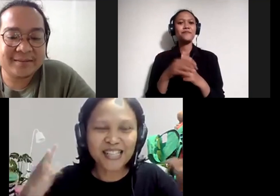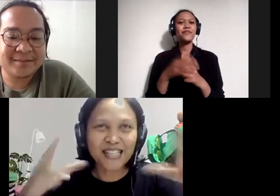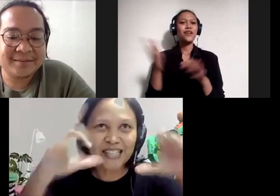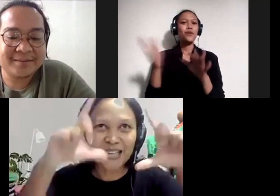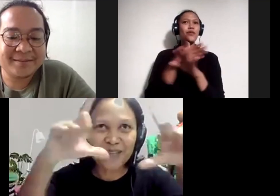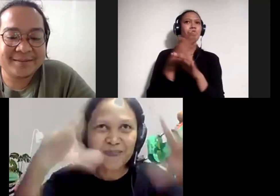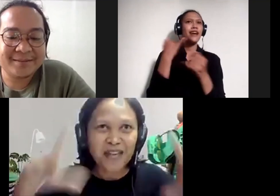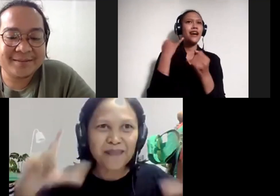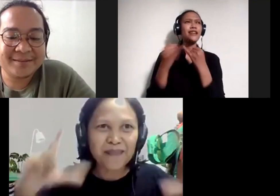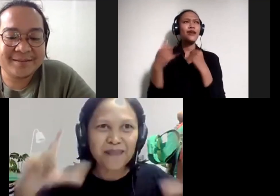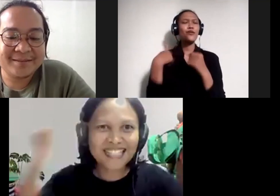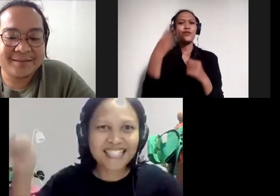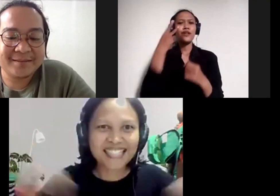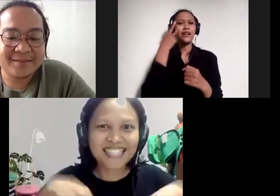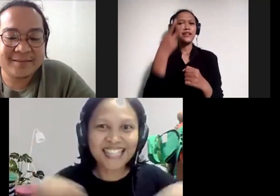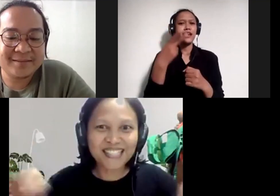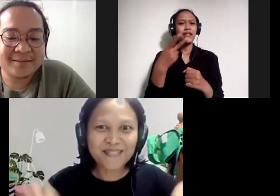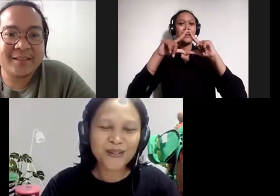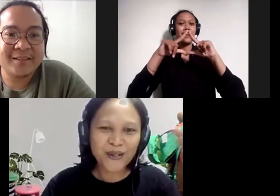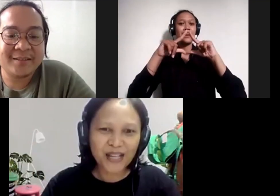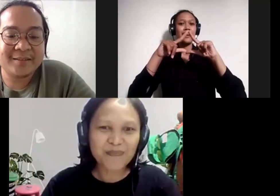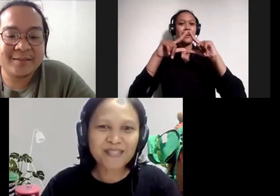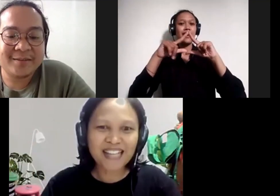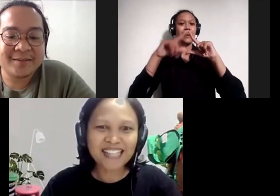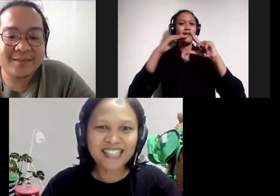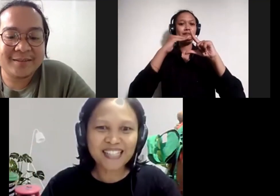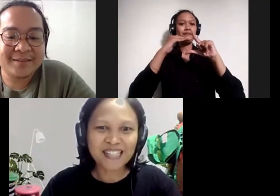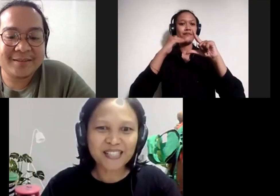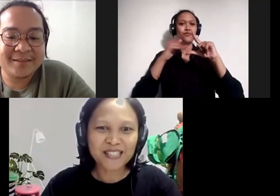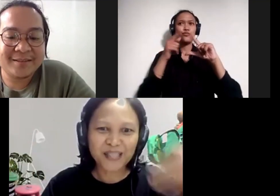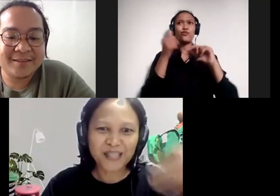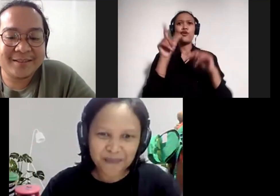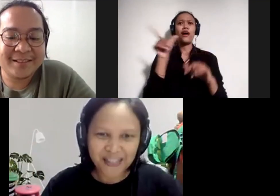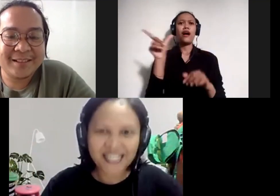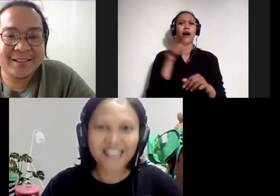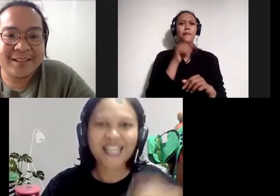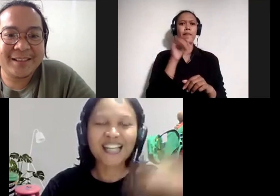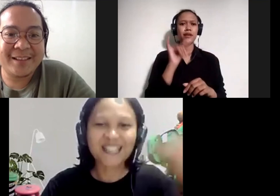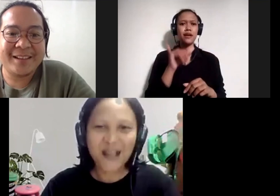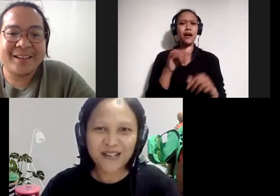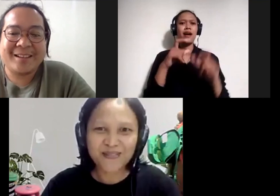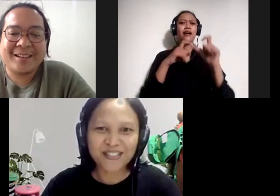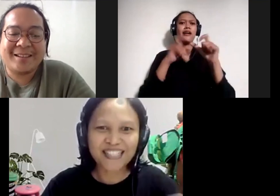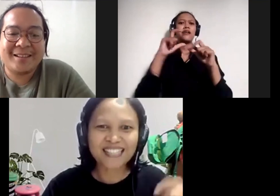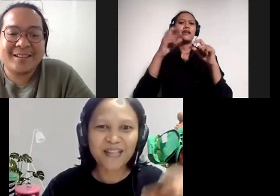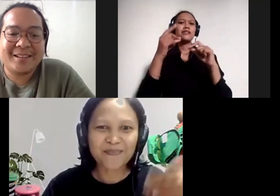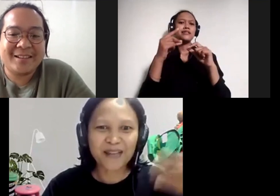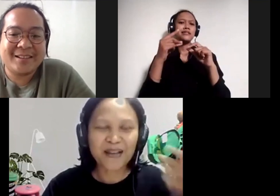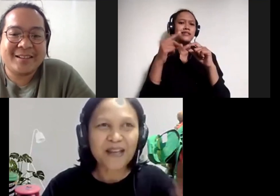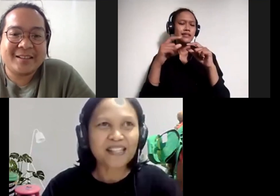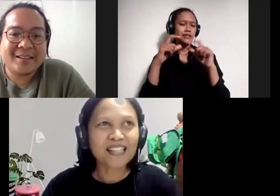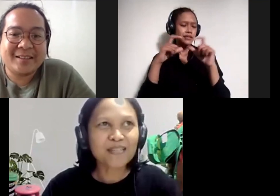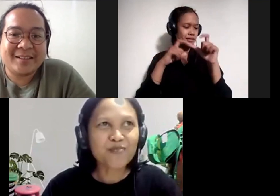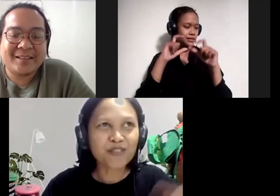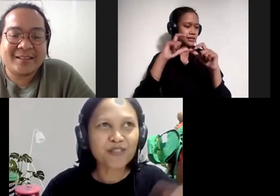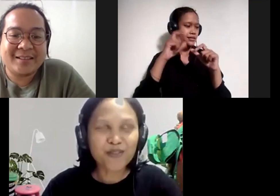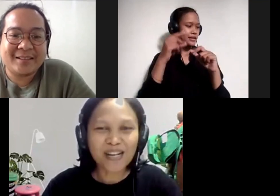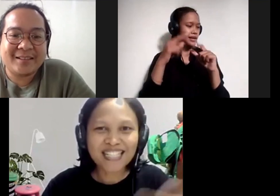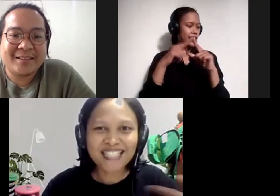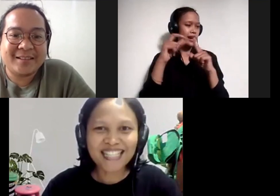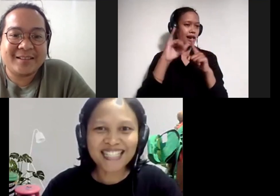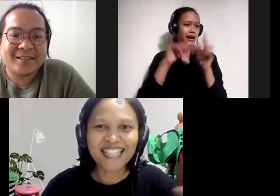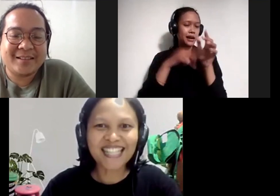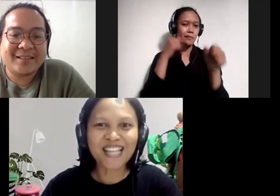tadi saya lihat yang bagan segitiga tadi Mas, lengkap sekali ya dari scraping datanya, kemudian sampai nanti membuat